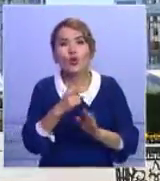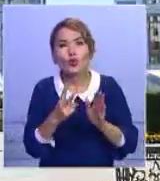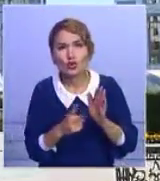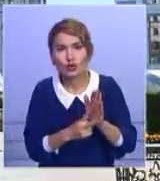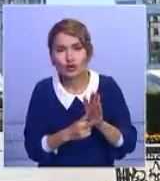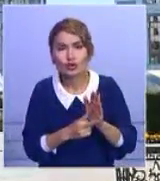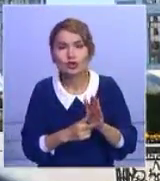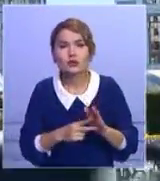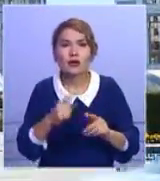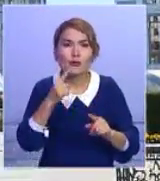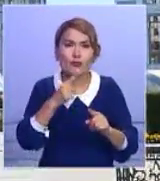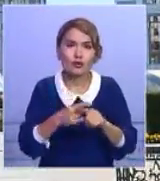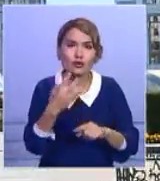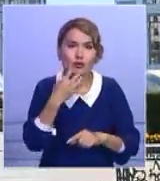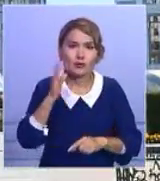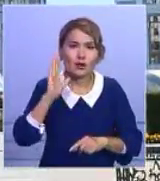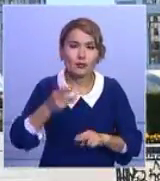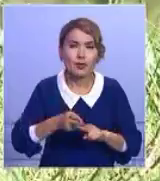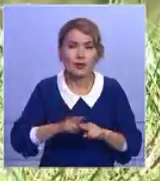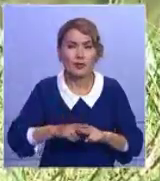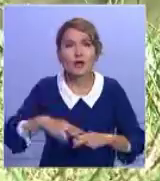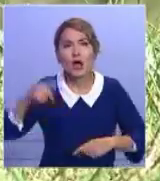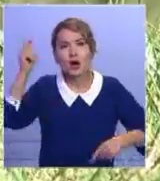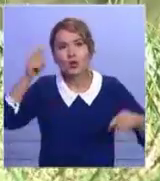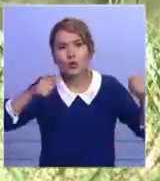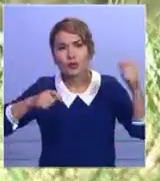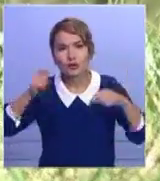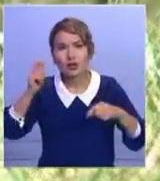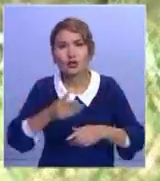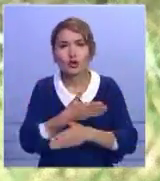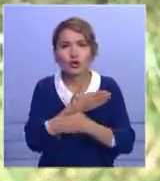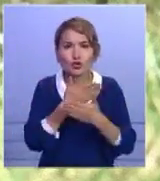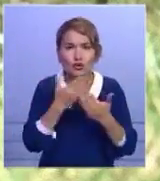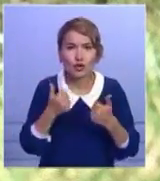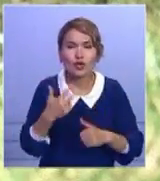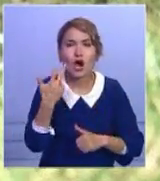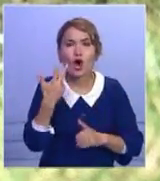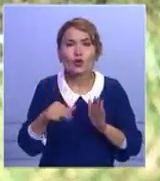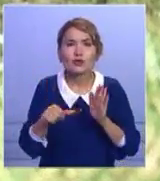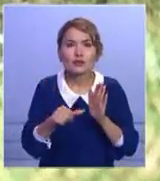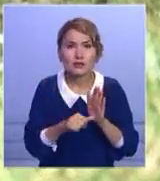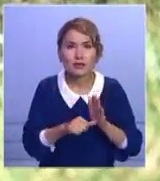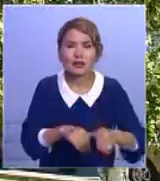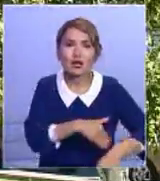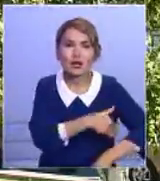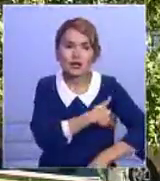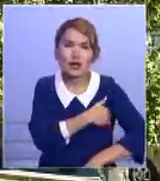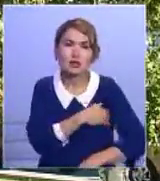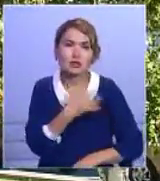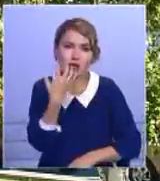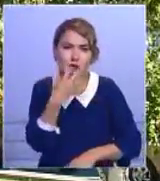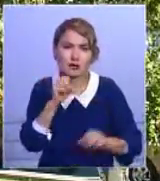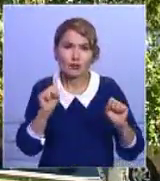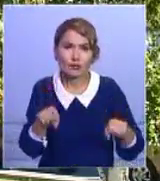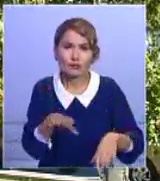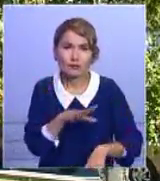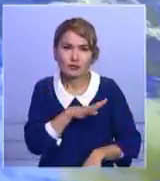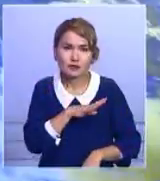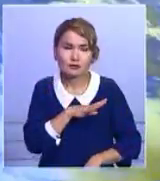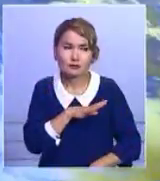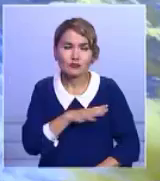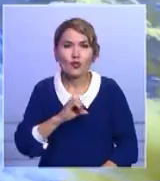Метеорологтар оңғыстық және оңғыстық шығыста күн райы жауын шашынсыз және кей жерлерде плюс 36 градус ұстық болады болжа болдыр.